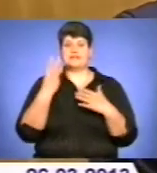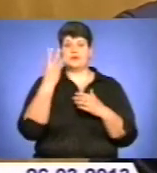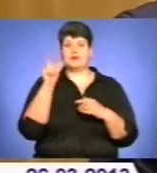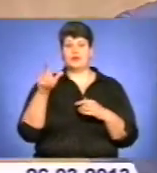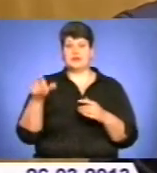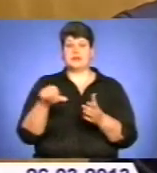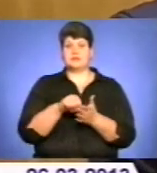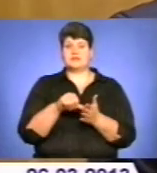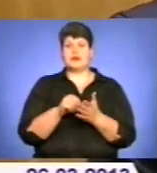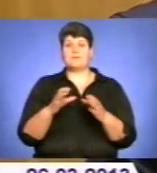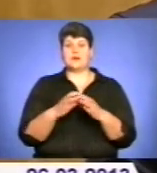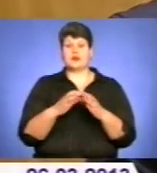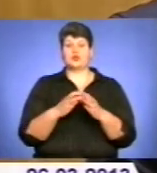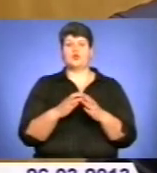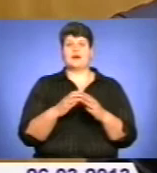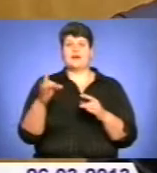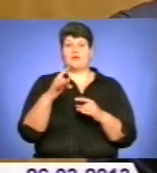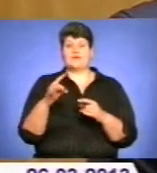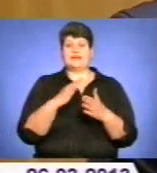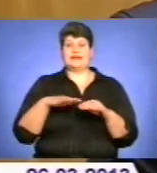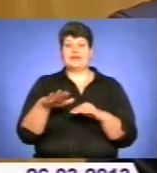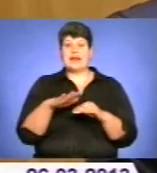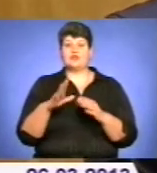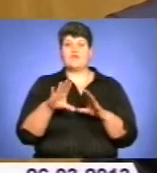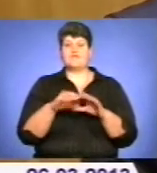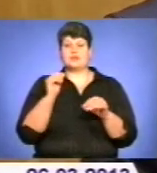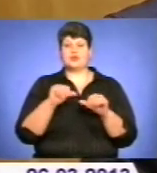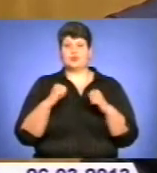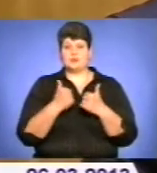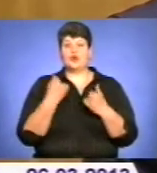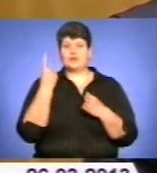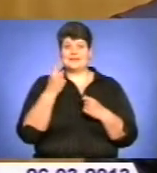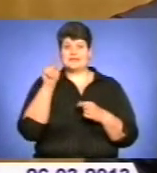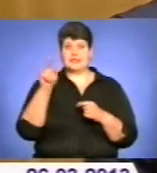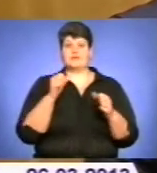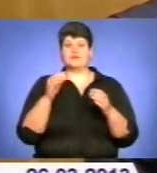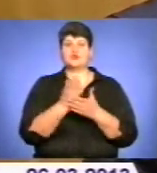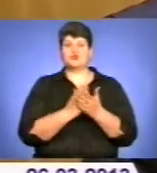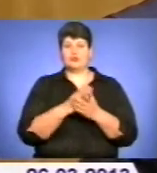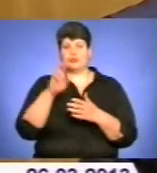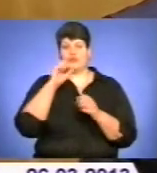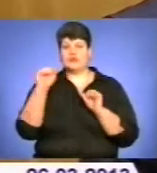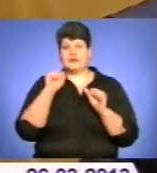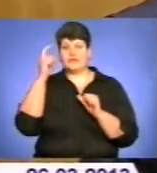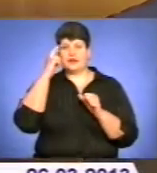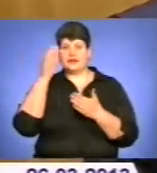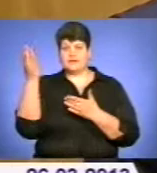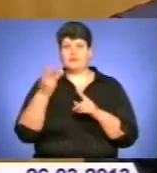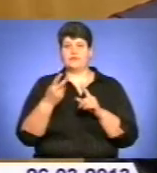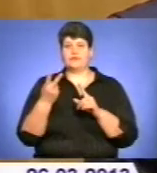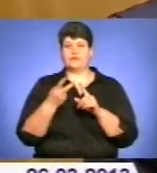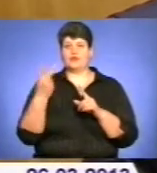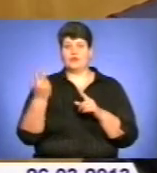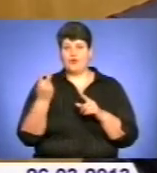представляють партію регіонів на територіальної виборчої комісії. Один з них перебуває у судьбовому відрядженні в Києві, двох інших перебували на своїх